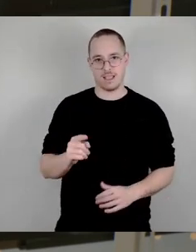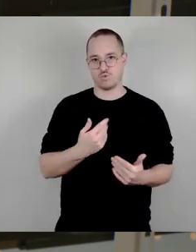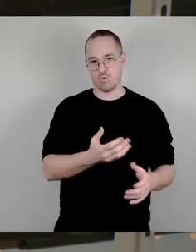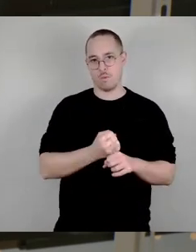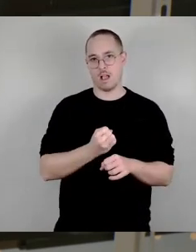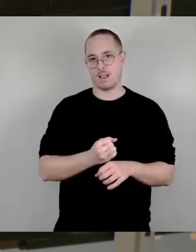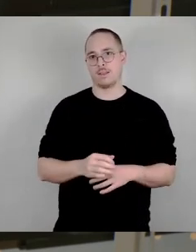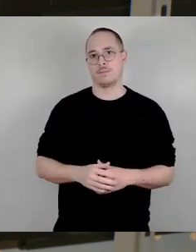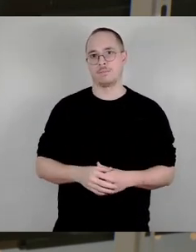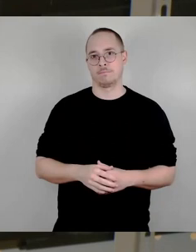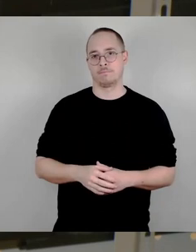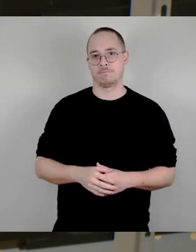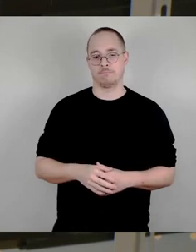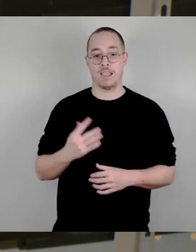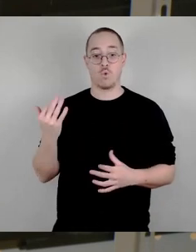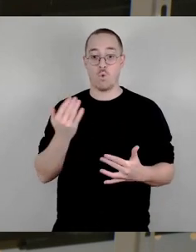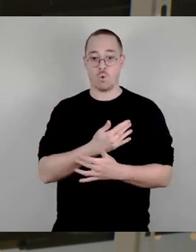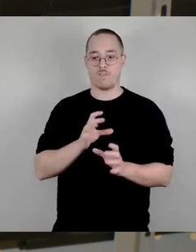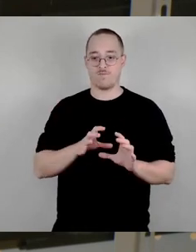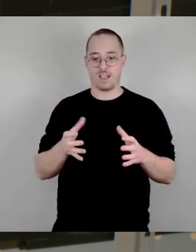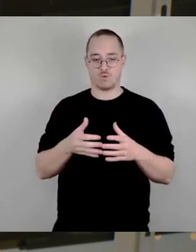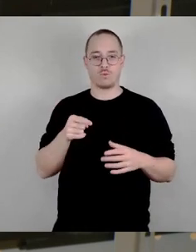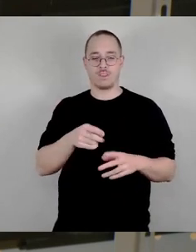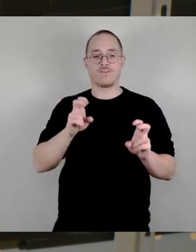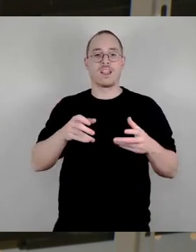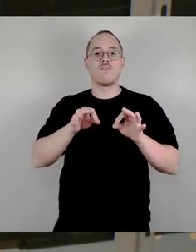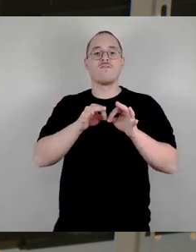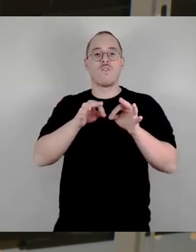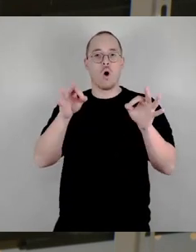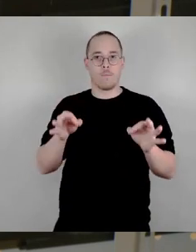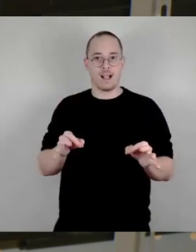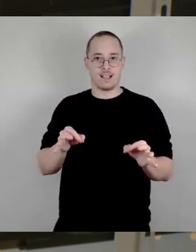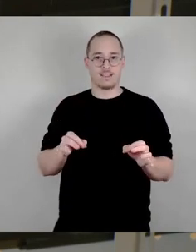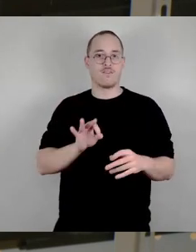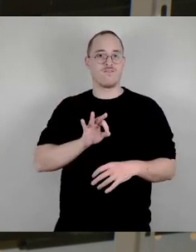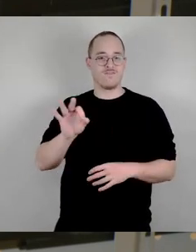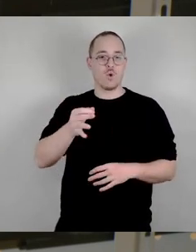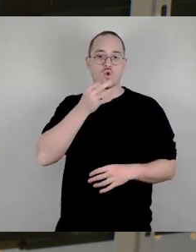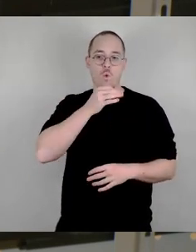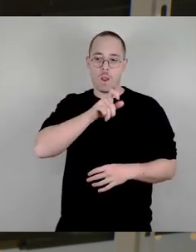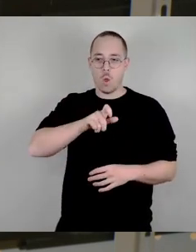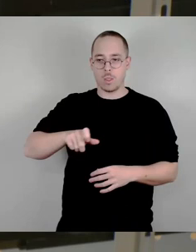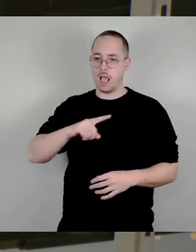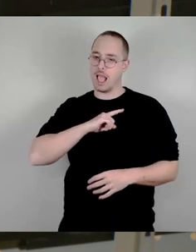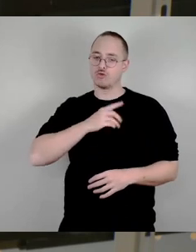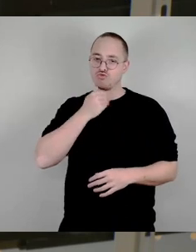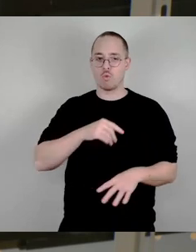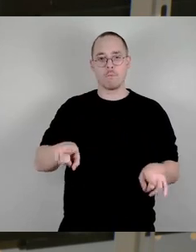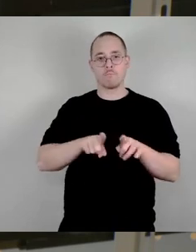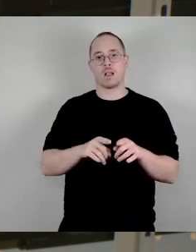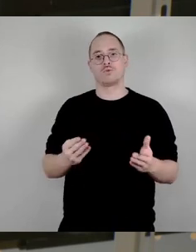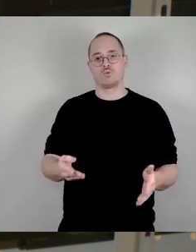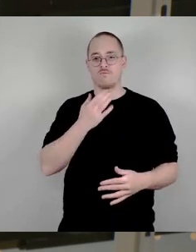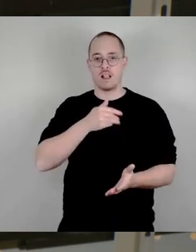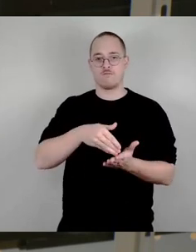dieses Format für junge Leute eigentlich für ein geeignetes halten. Und wir haben jetzt gesehen,